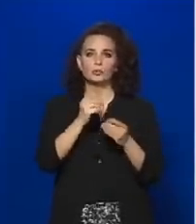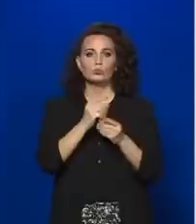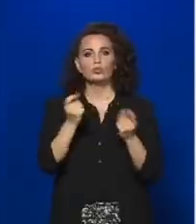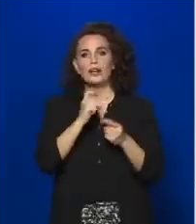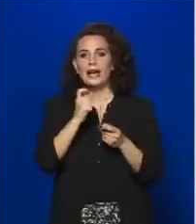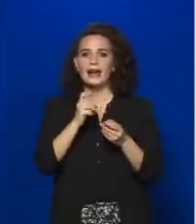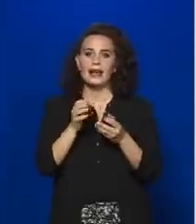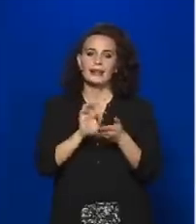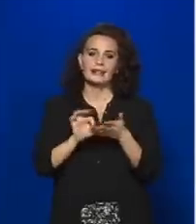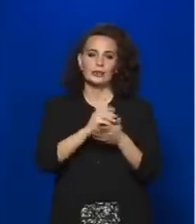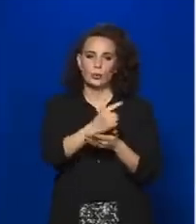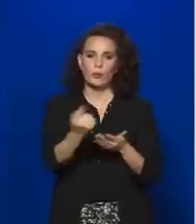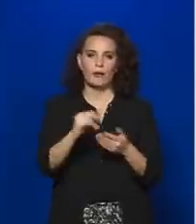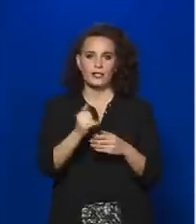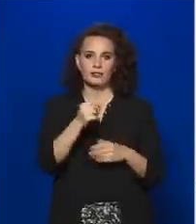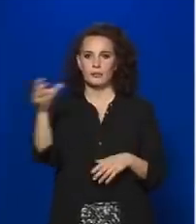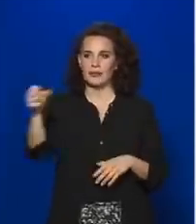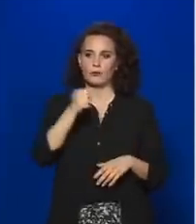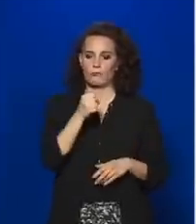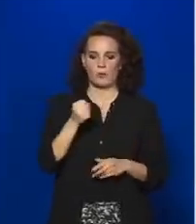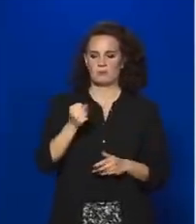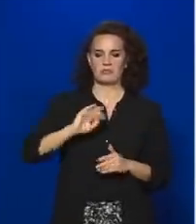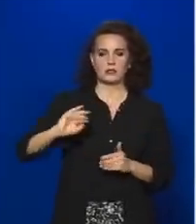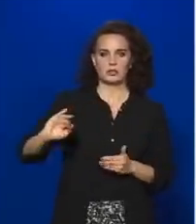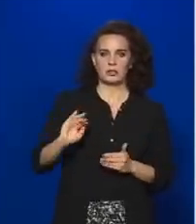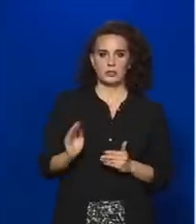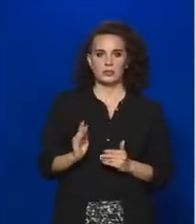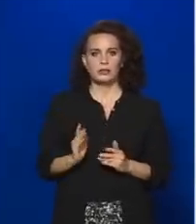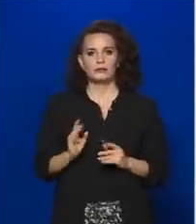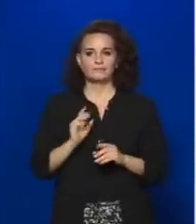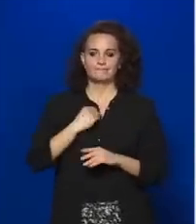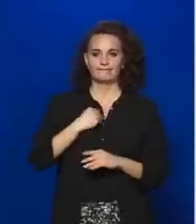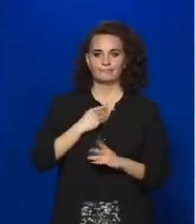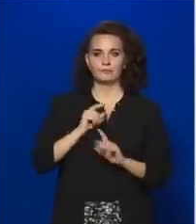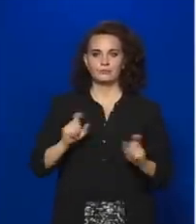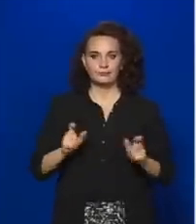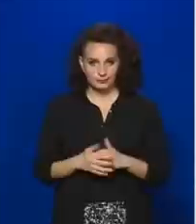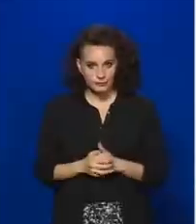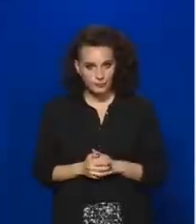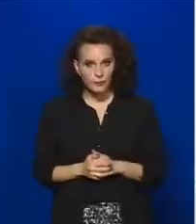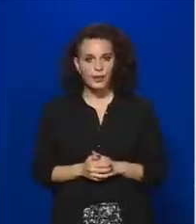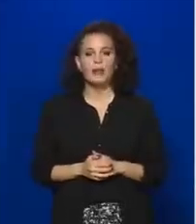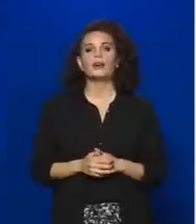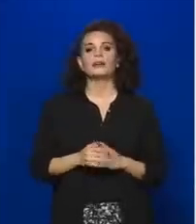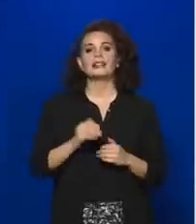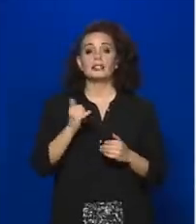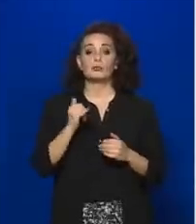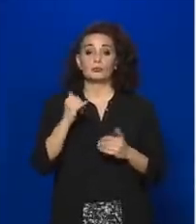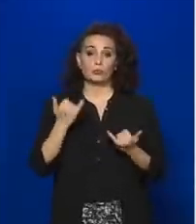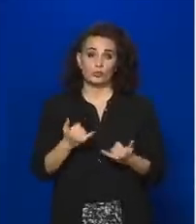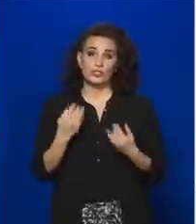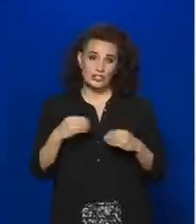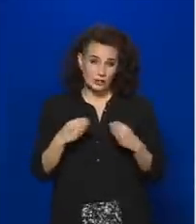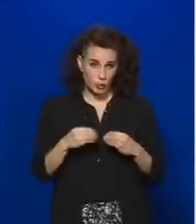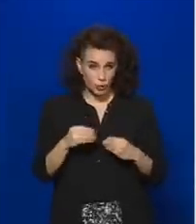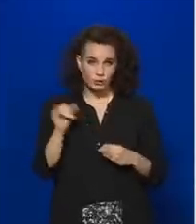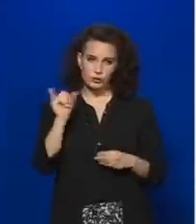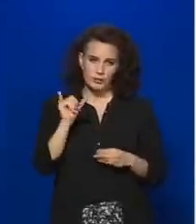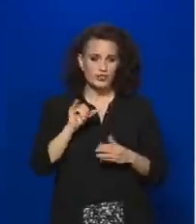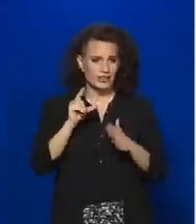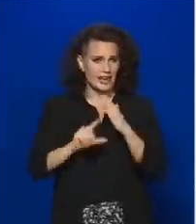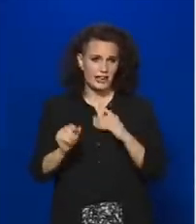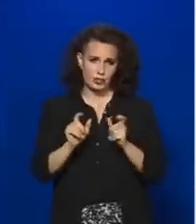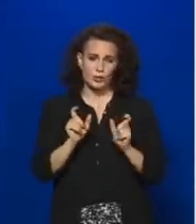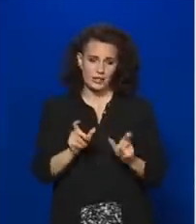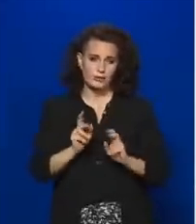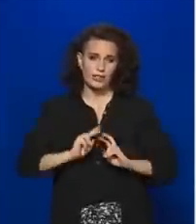pedig a közöttést tette lehetetlenni. Tehát indokolt volt, hogy ez így legyen. Az is indokolt, hogy most, amikor Budapesten még kiárási korlátozások vannak, így van, de én azt